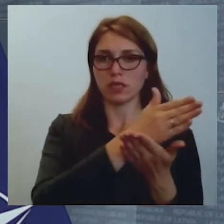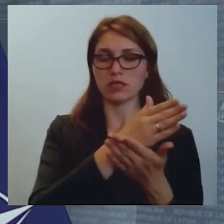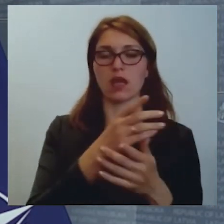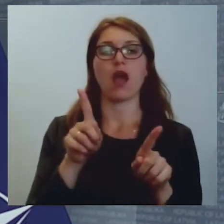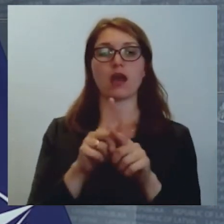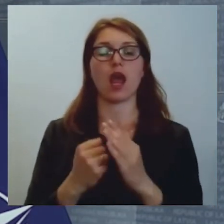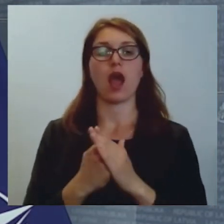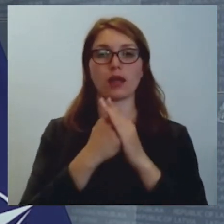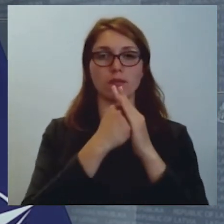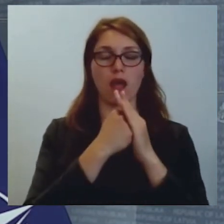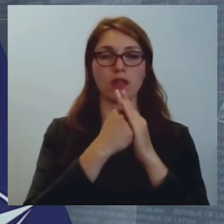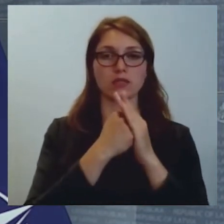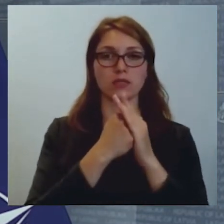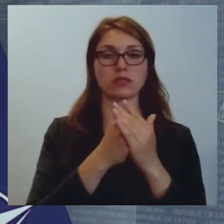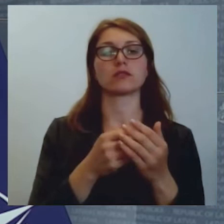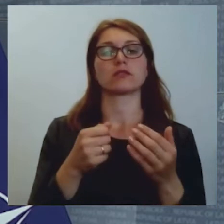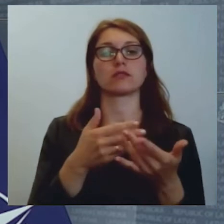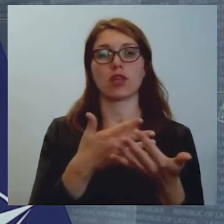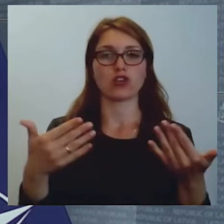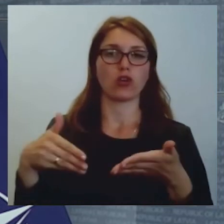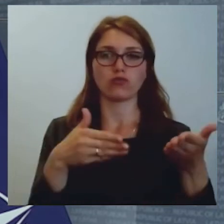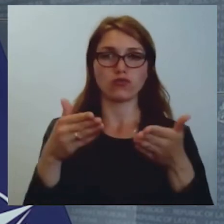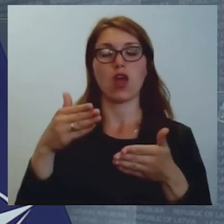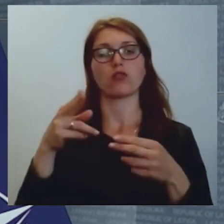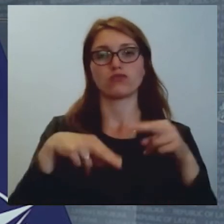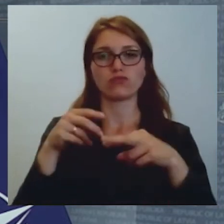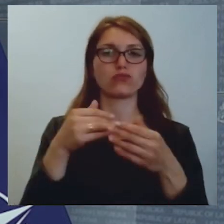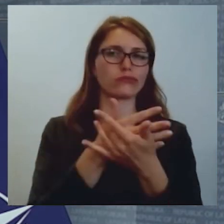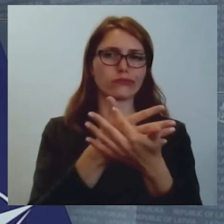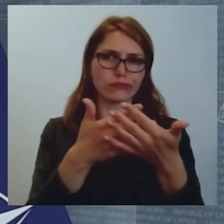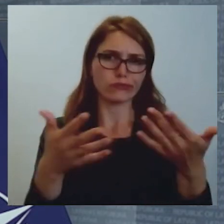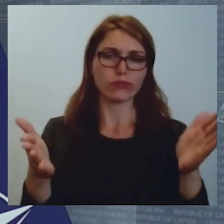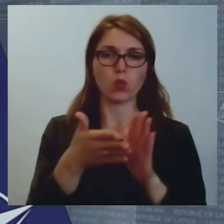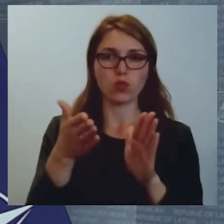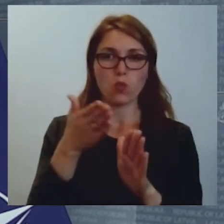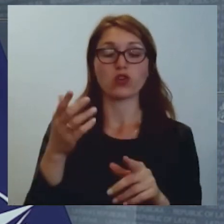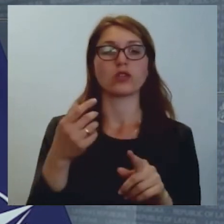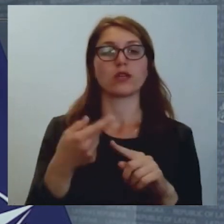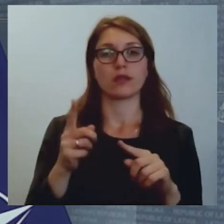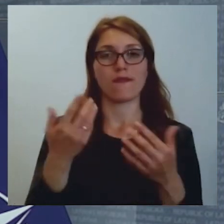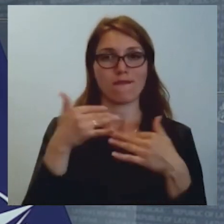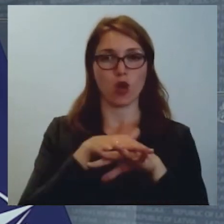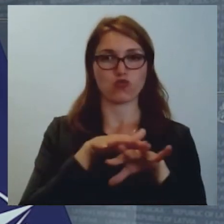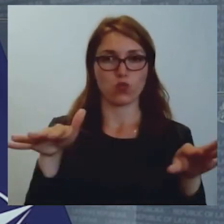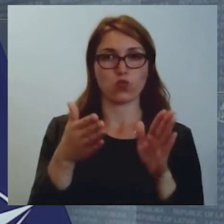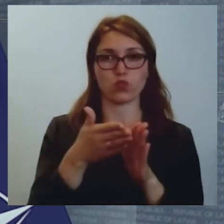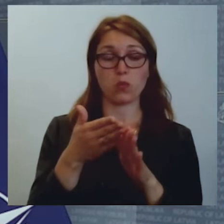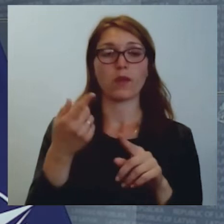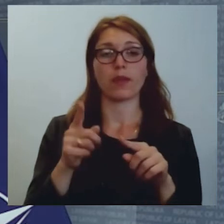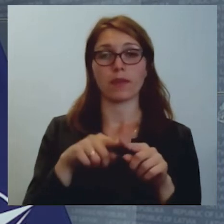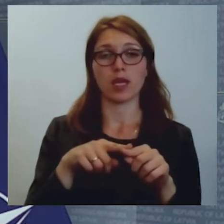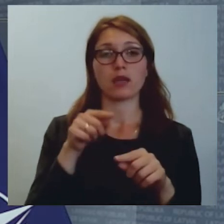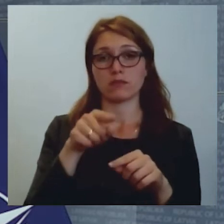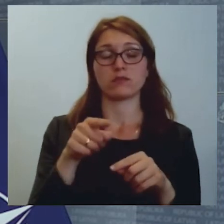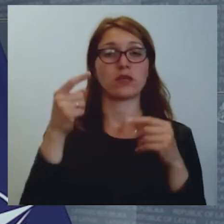infrastruktūras uzlabošanai. Tā kā šāds par šādu